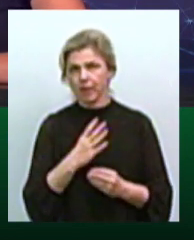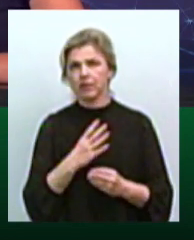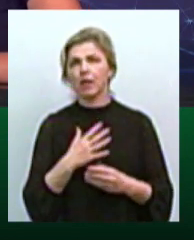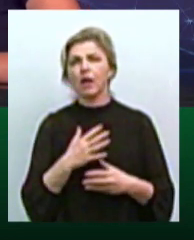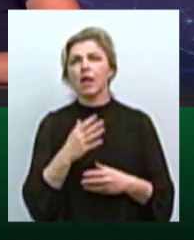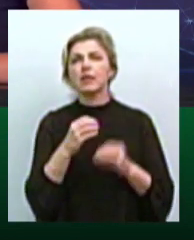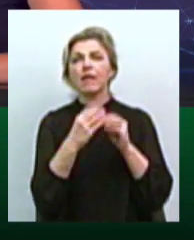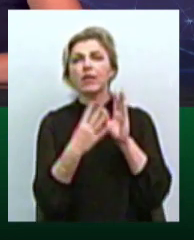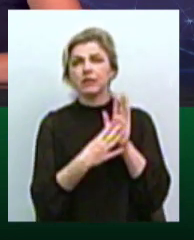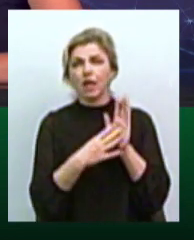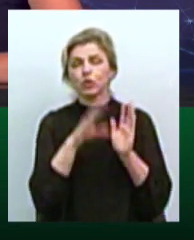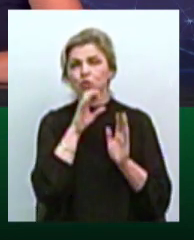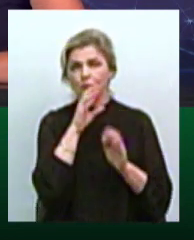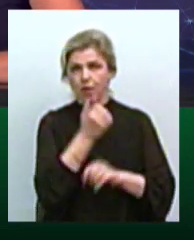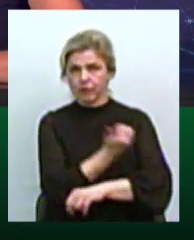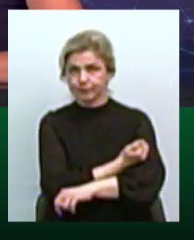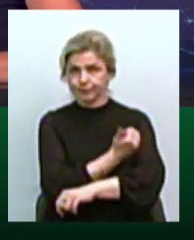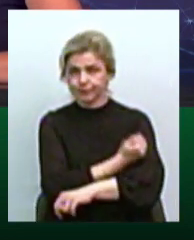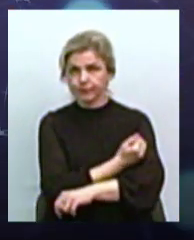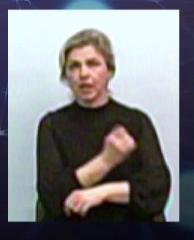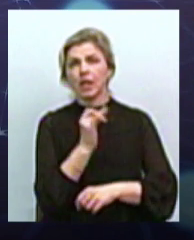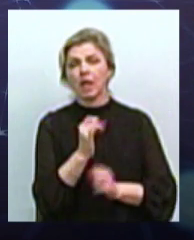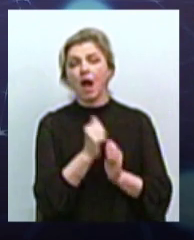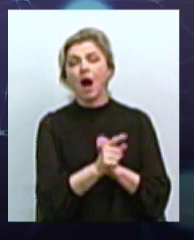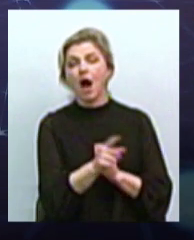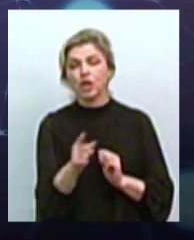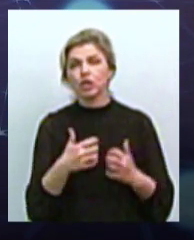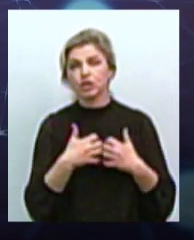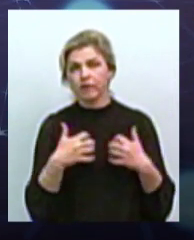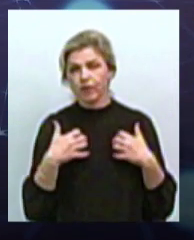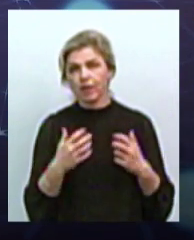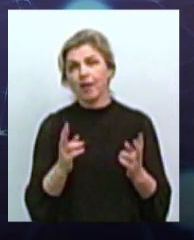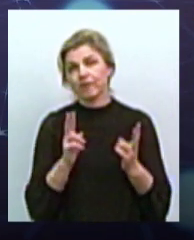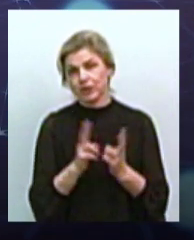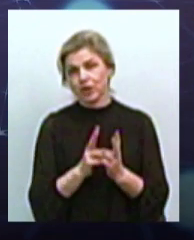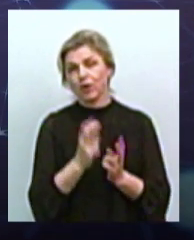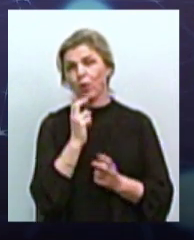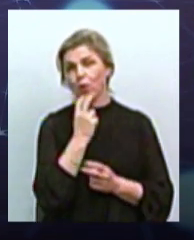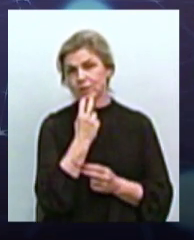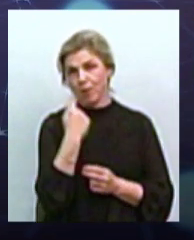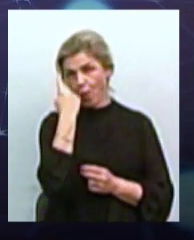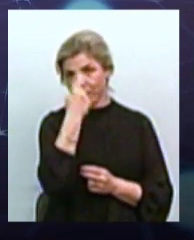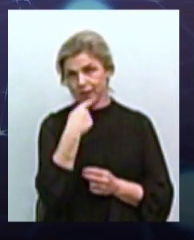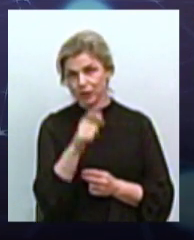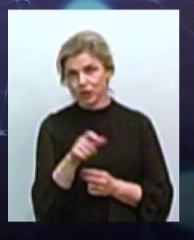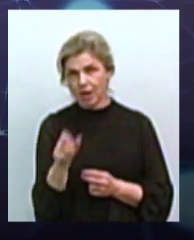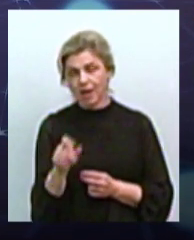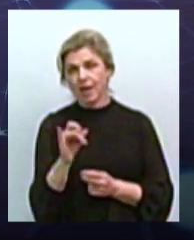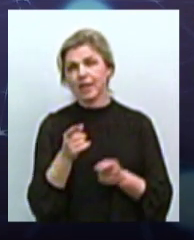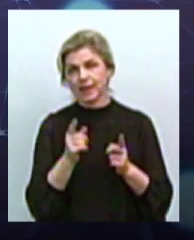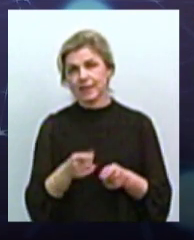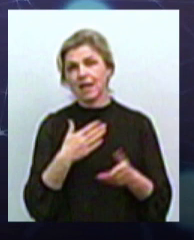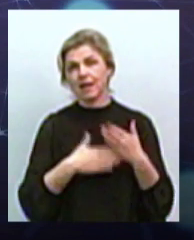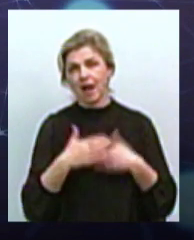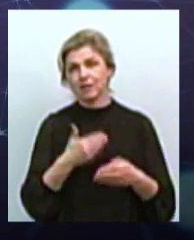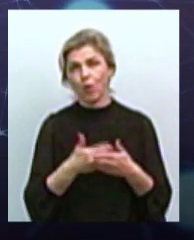тварин. І при відлові кожної тварини ми тільки зустрічали посміхнені обличчя і дійсно радість від